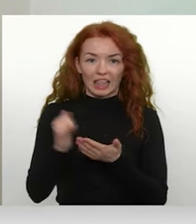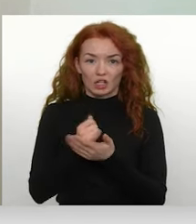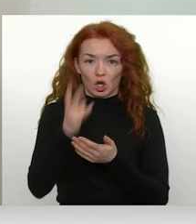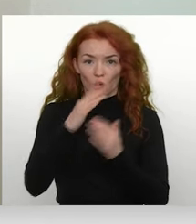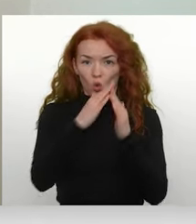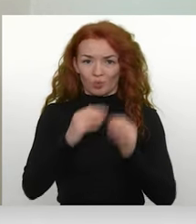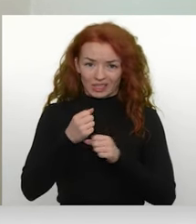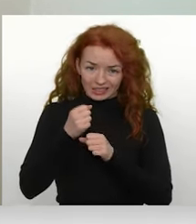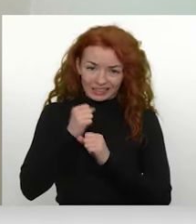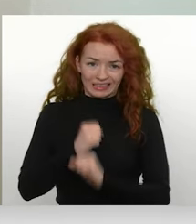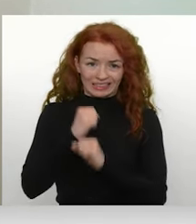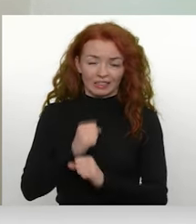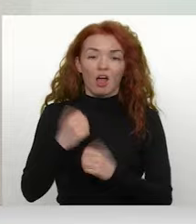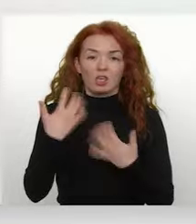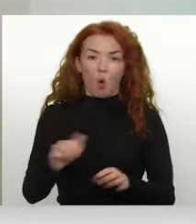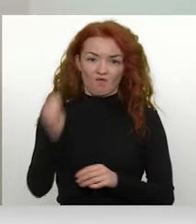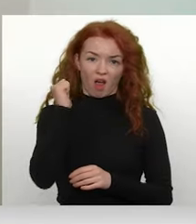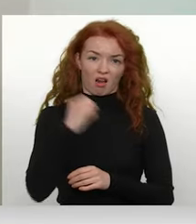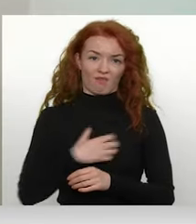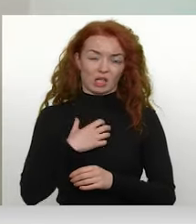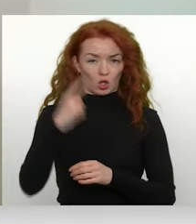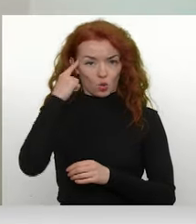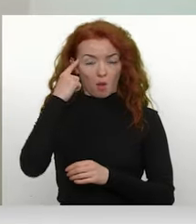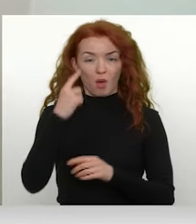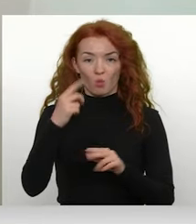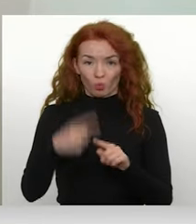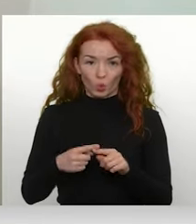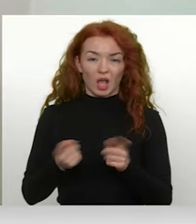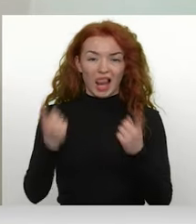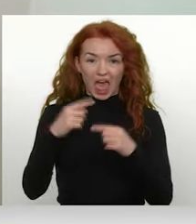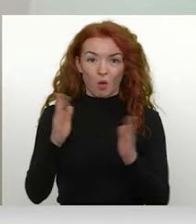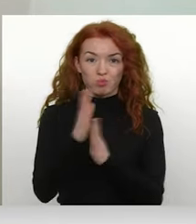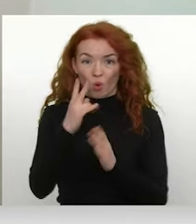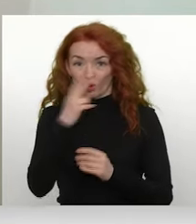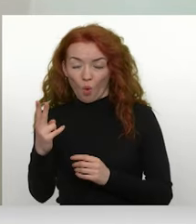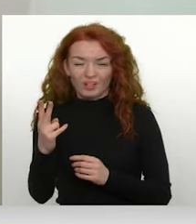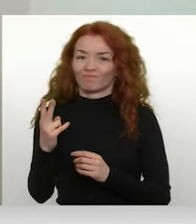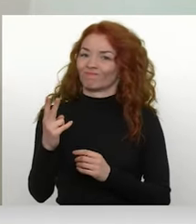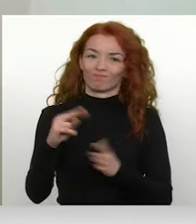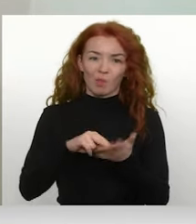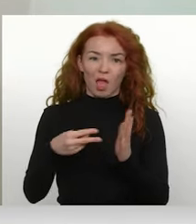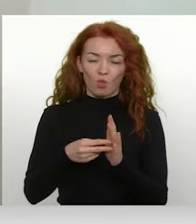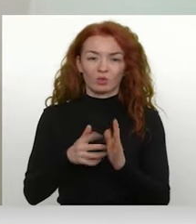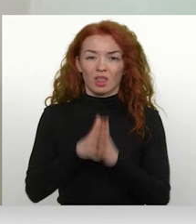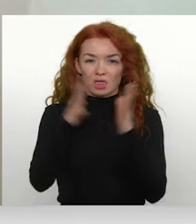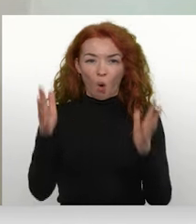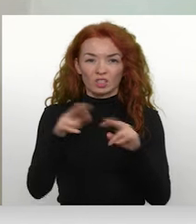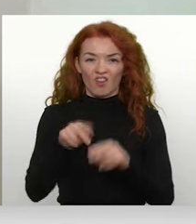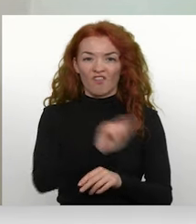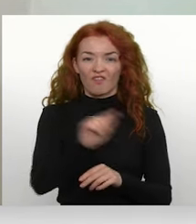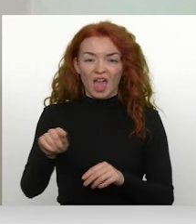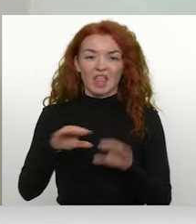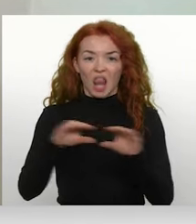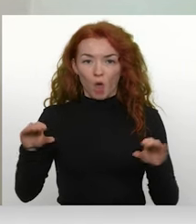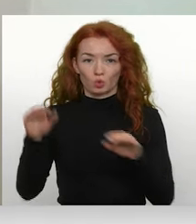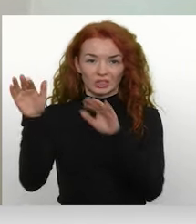jumta, ir nevis tagad, bet jau bija vakar. Ņemot vairāk laiku prognozes, ir paredzams, ka daudz veidu sniegas un ledus